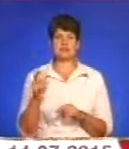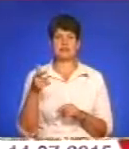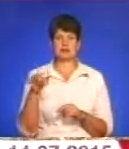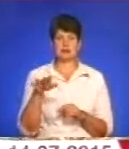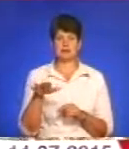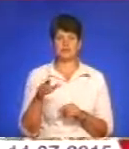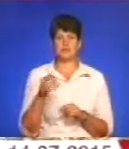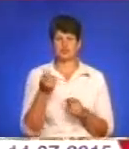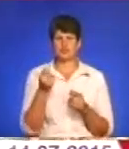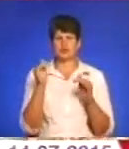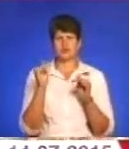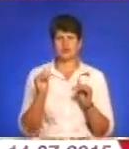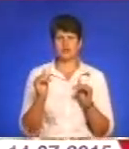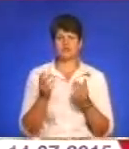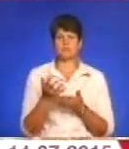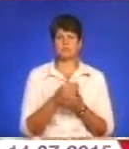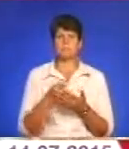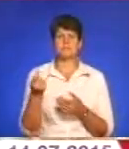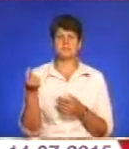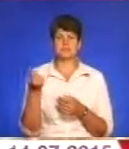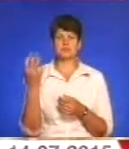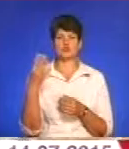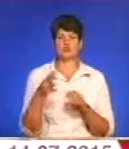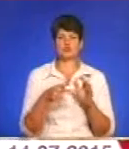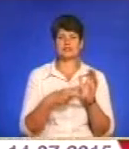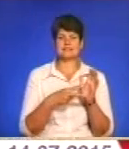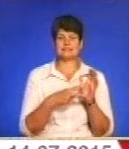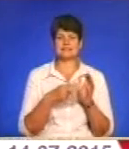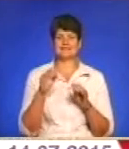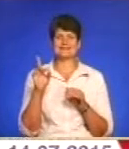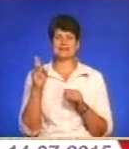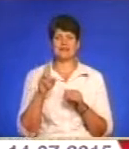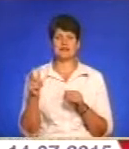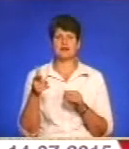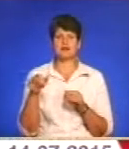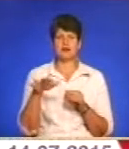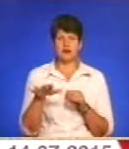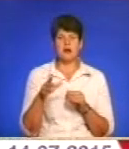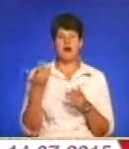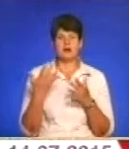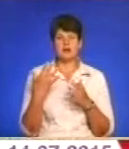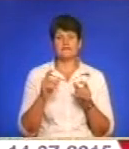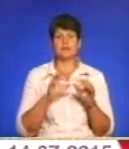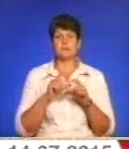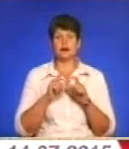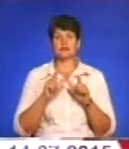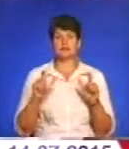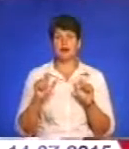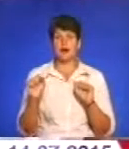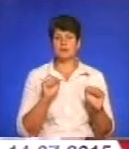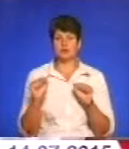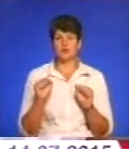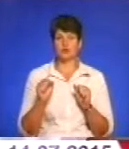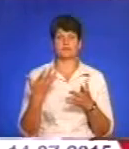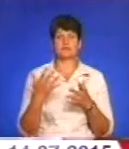Дещо нижчі показники вражайності пшениці – 47 центнерів з гектара. Однак у Департаменті агропромислового розвитку обласної державної